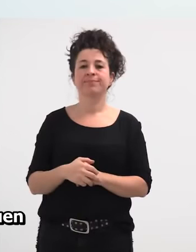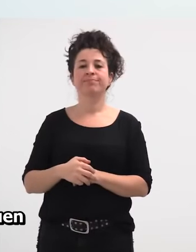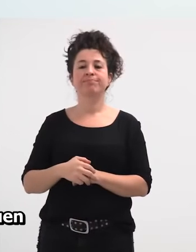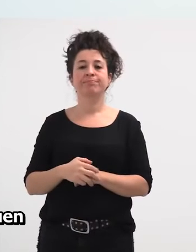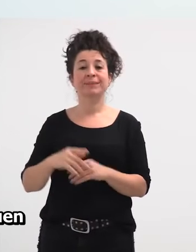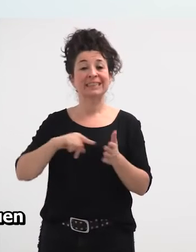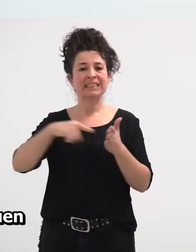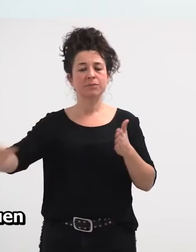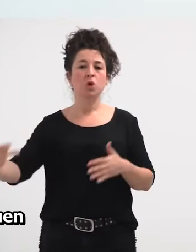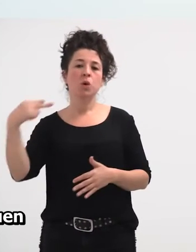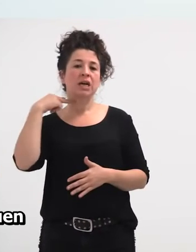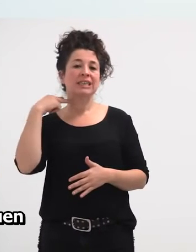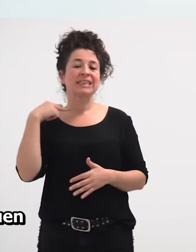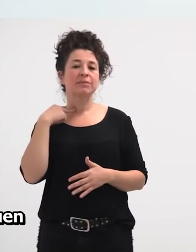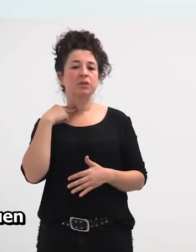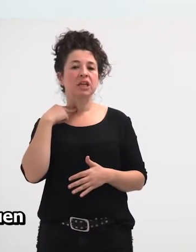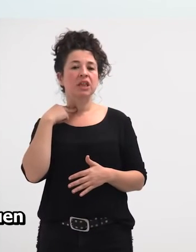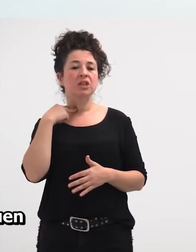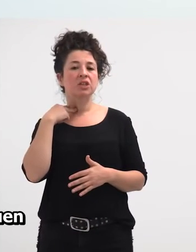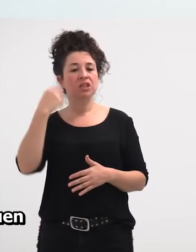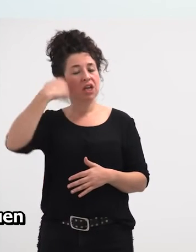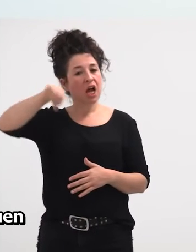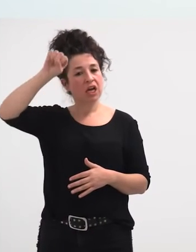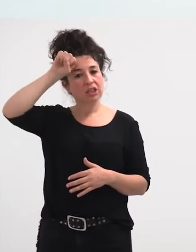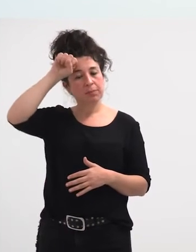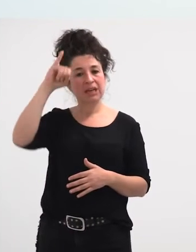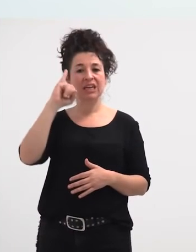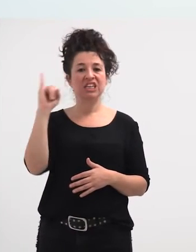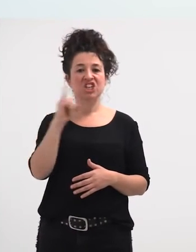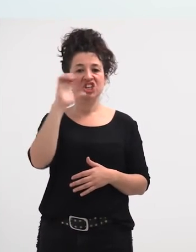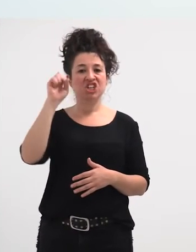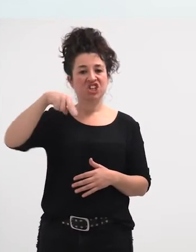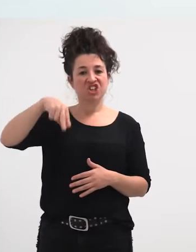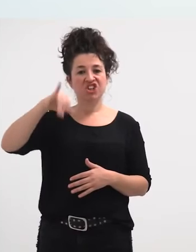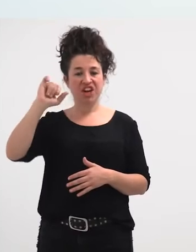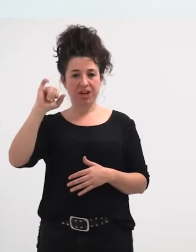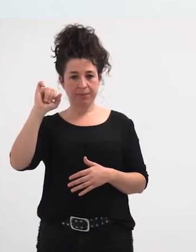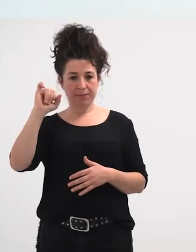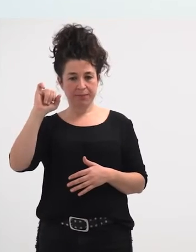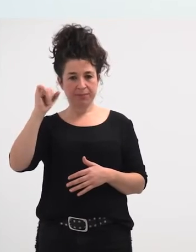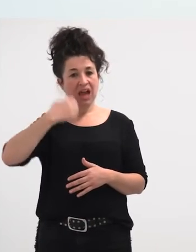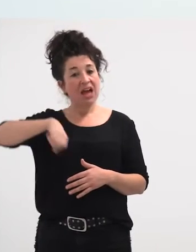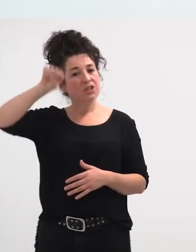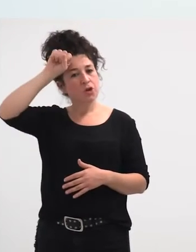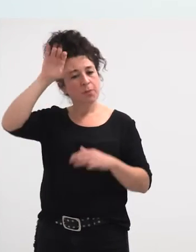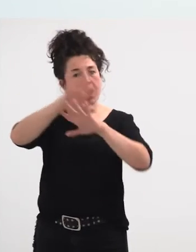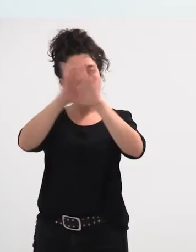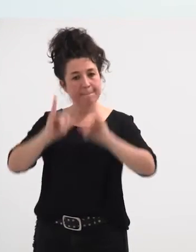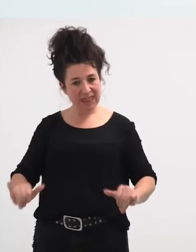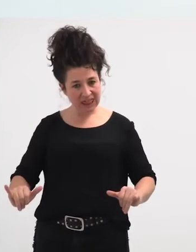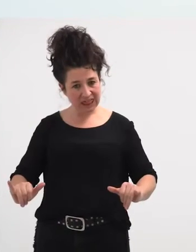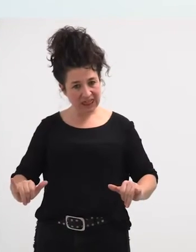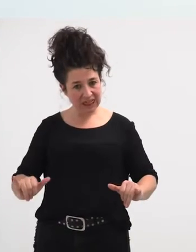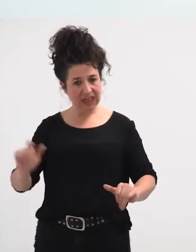gipuzako diputazioarekin, lan egin zuen, Jenny Pierce antropologoare, antropologoak, bakearen antropologoak, antropologoak dela pas, egin gireza da, mira,